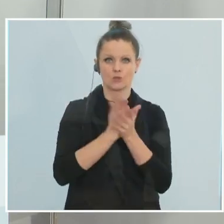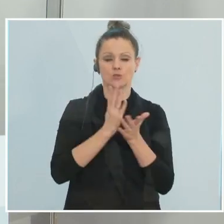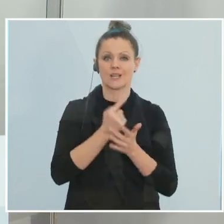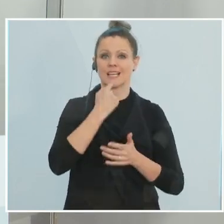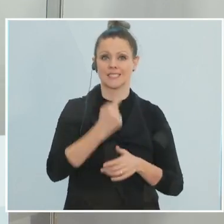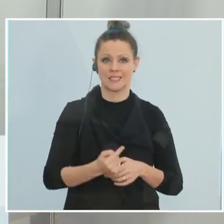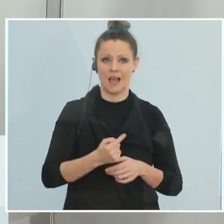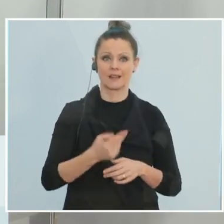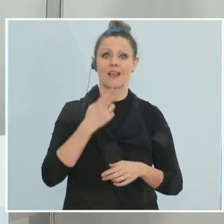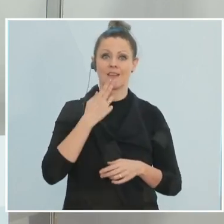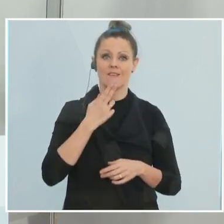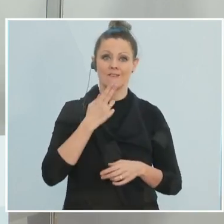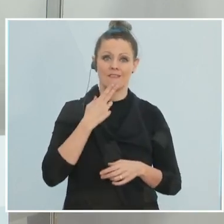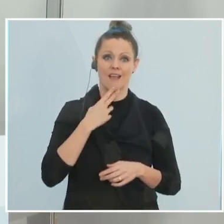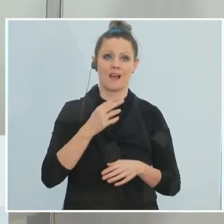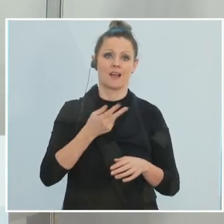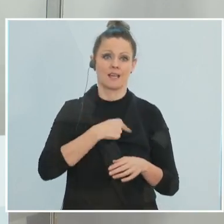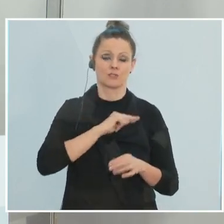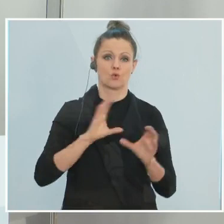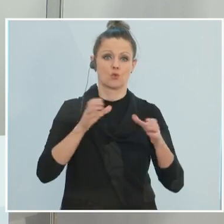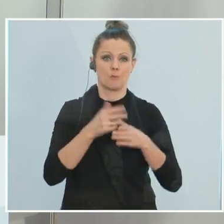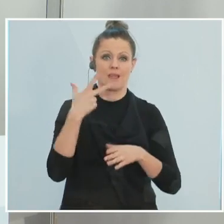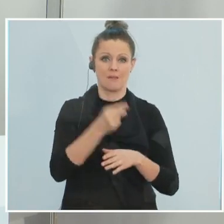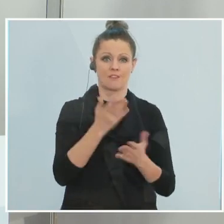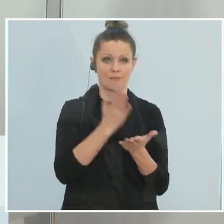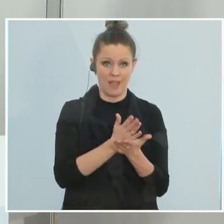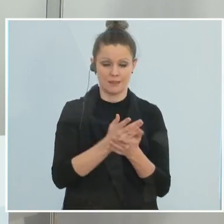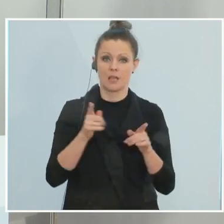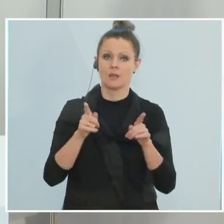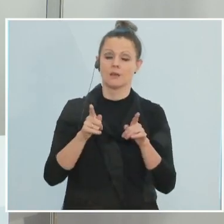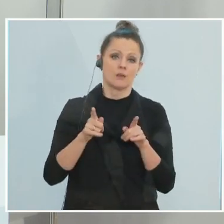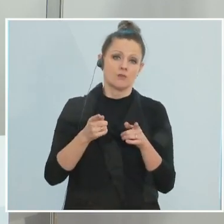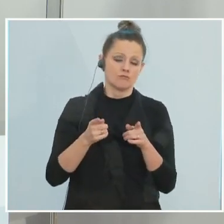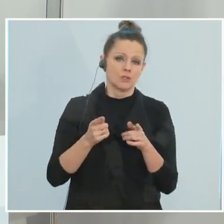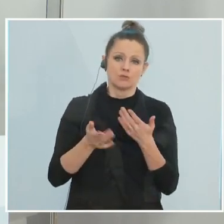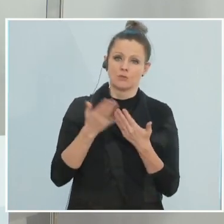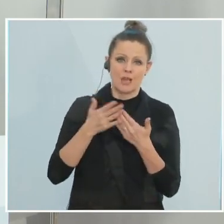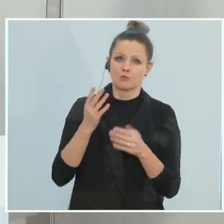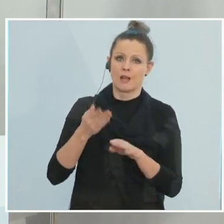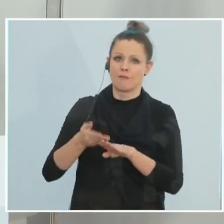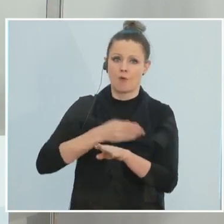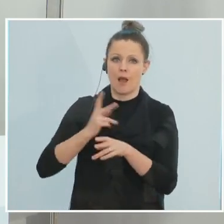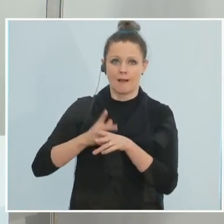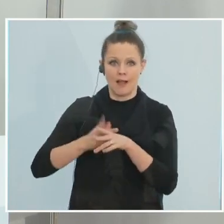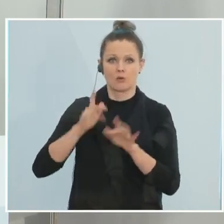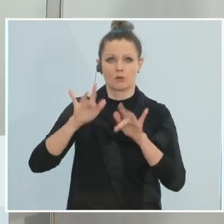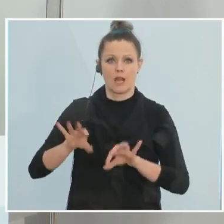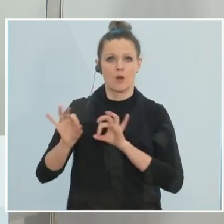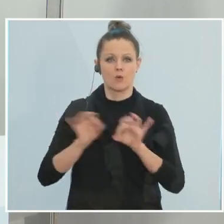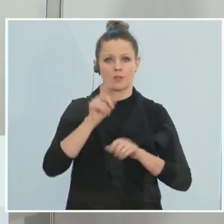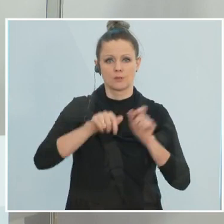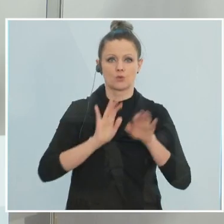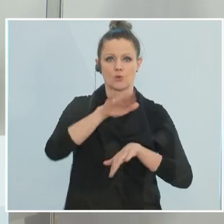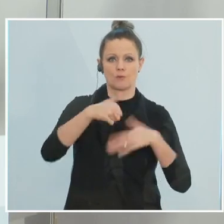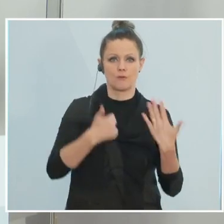vulnerablen Gruppen geimpft sind, also kranke Menschen, aber auch Personen über 65, es eine massive Veränderung geben